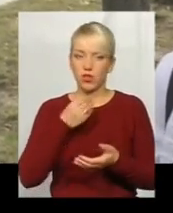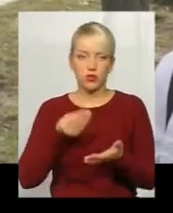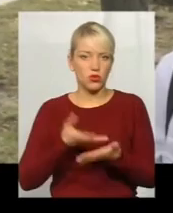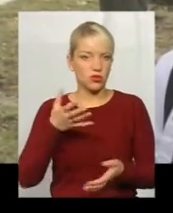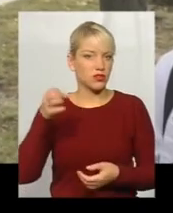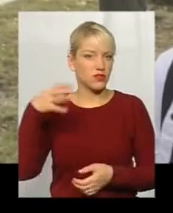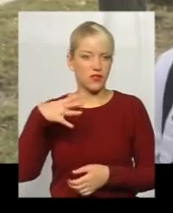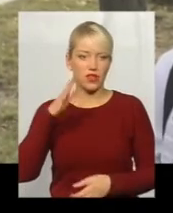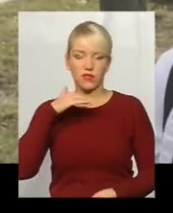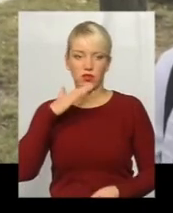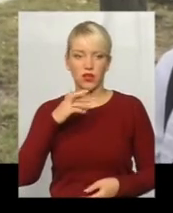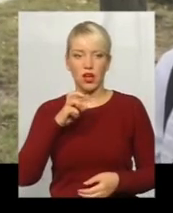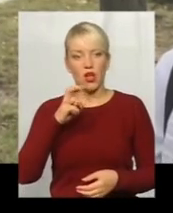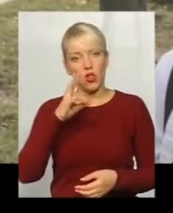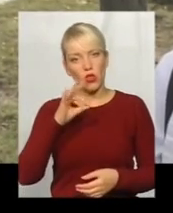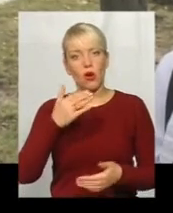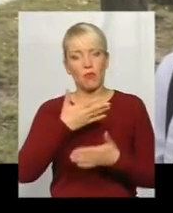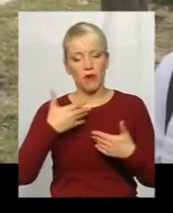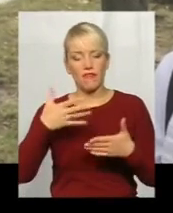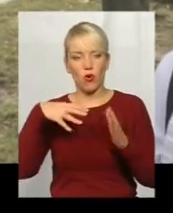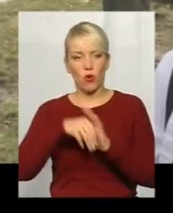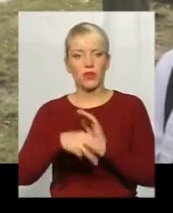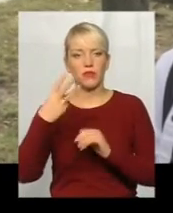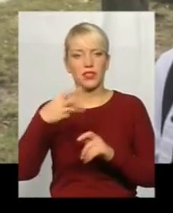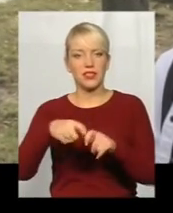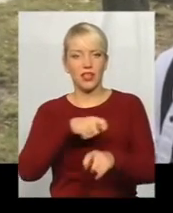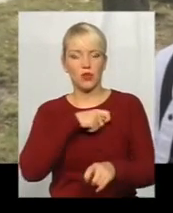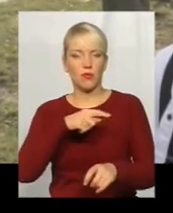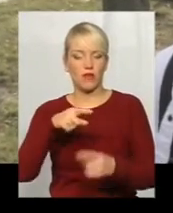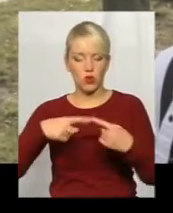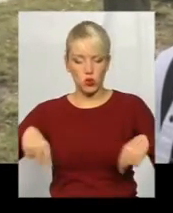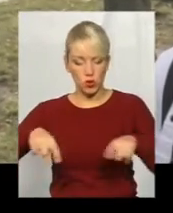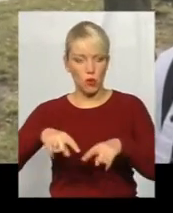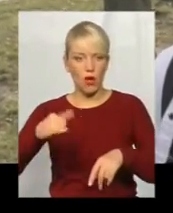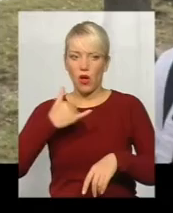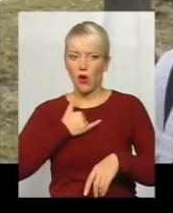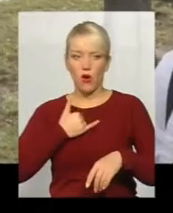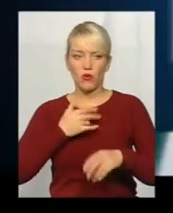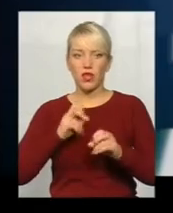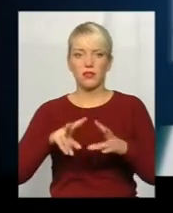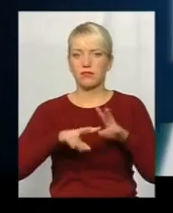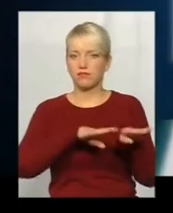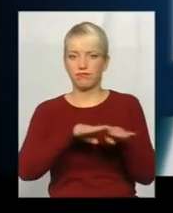світ, вода, хоча ми в 30-кілометровій зоні, а в нас візді так, як візді.